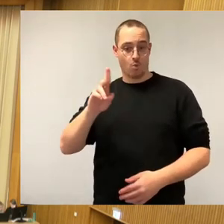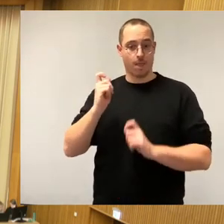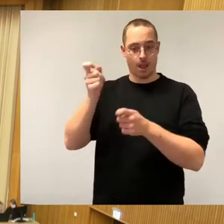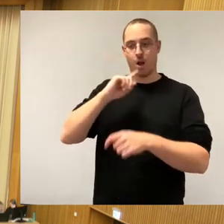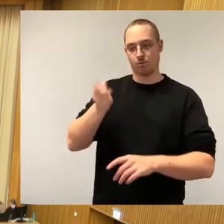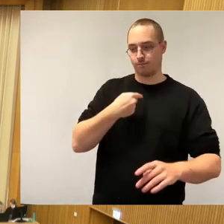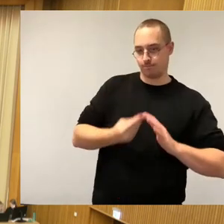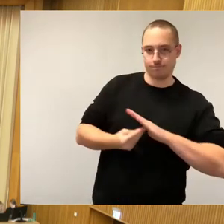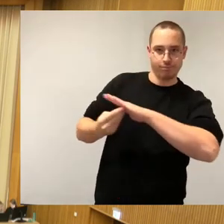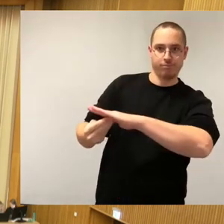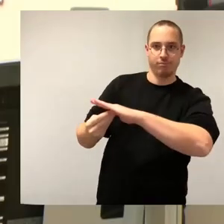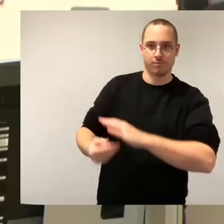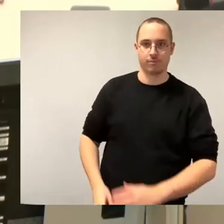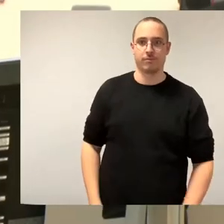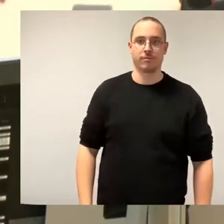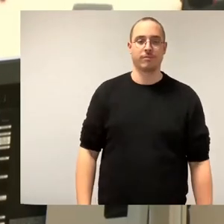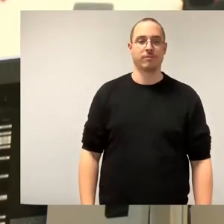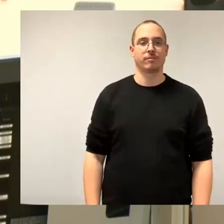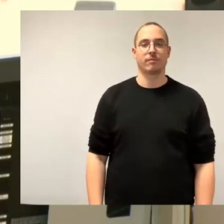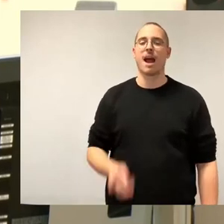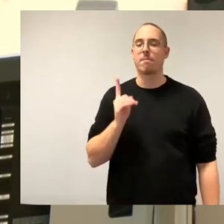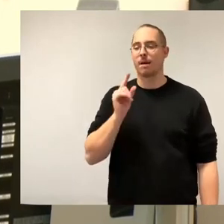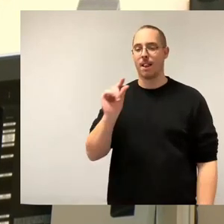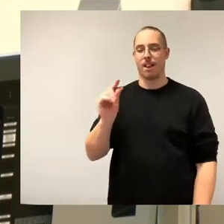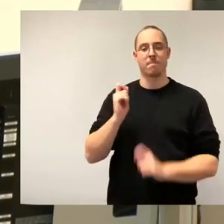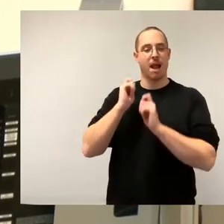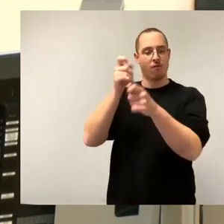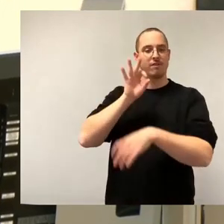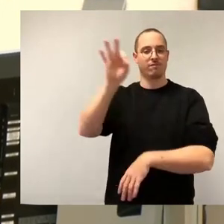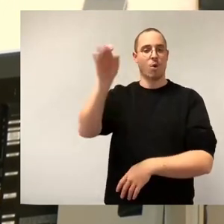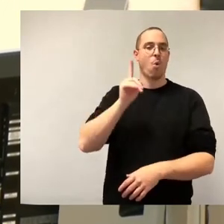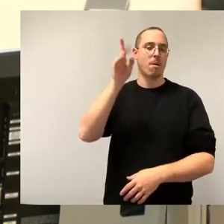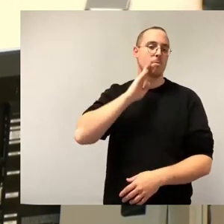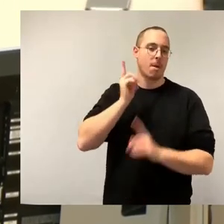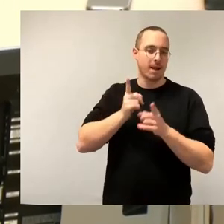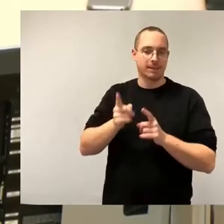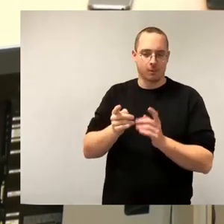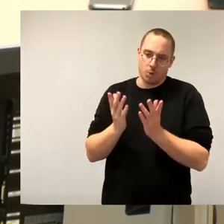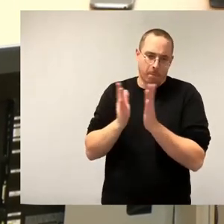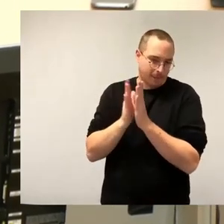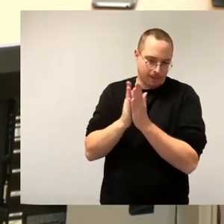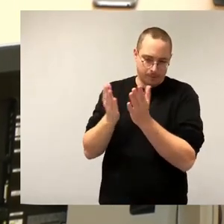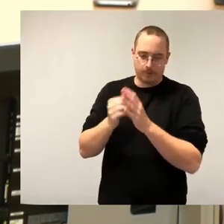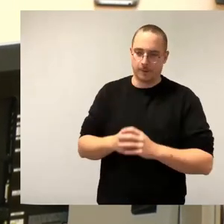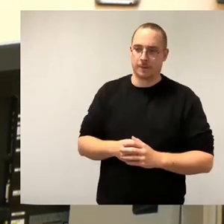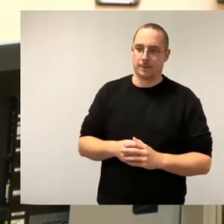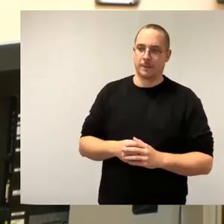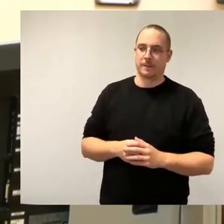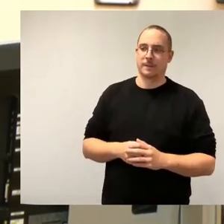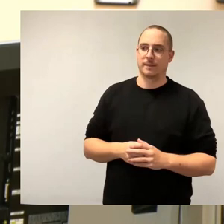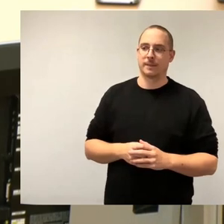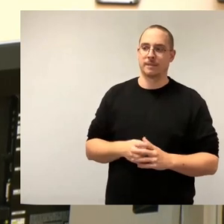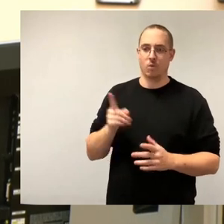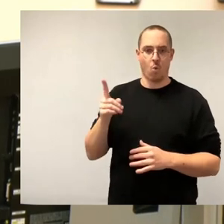eine kleine Beauftragung für den Oberbürgermeister und eine Bitte, dass er im Rahmen der Gespräche mit der Ansiedlung